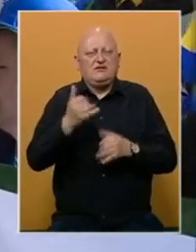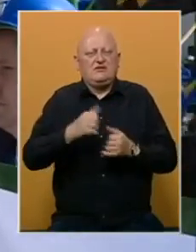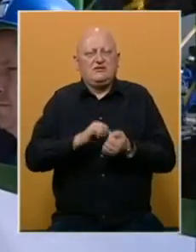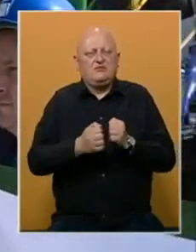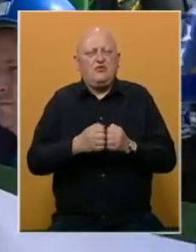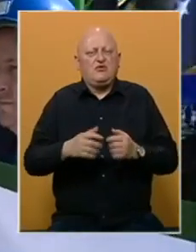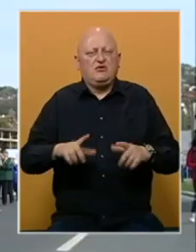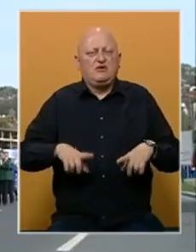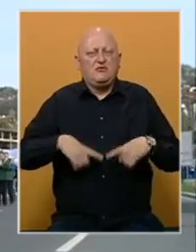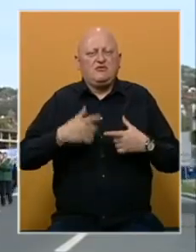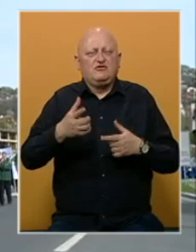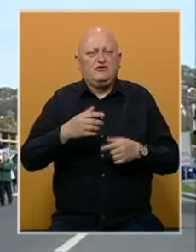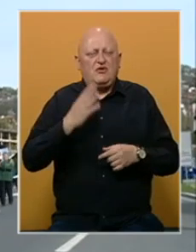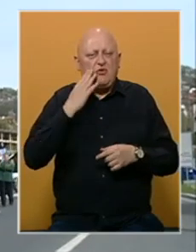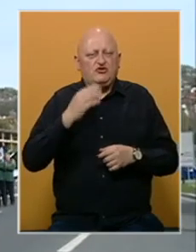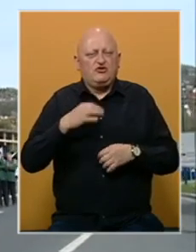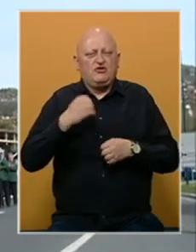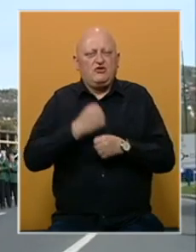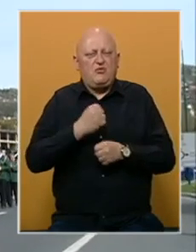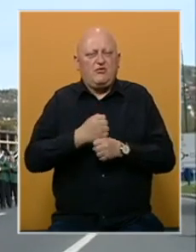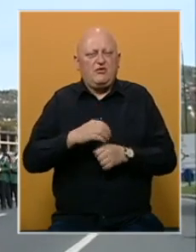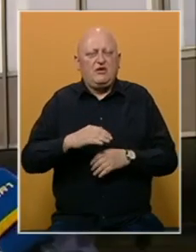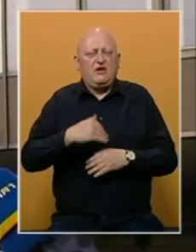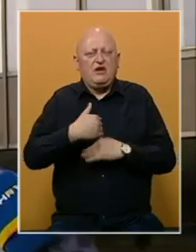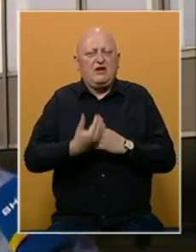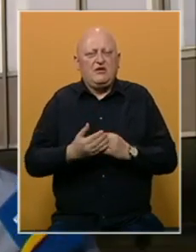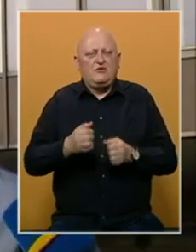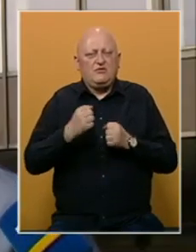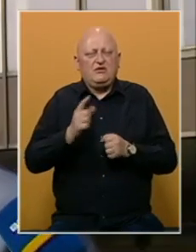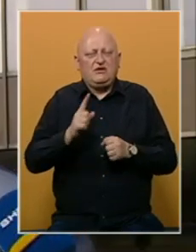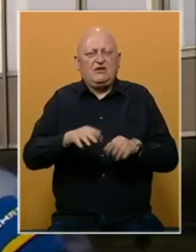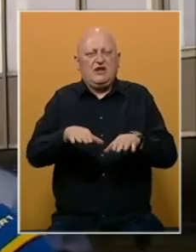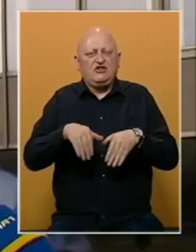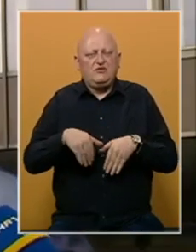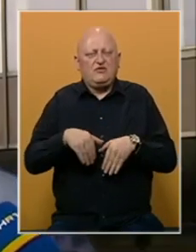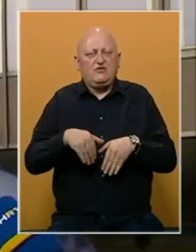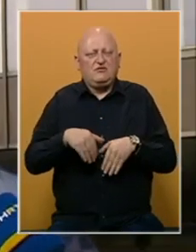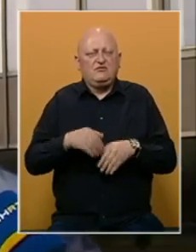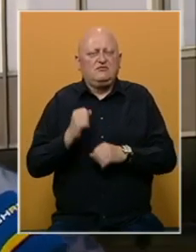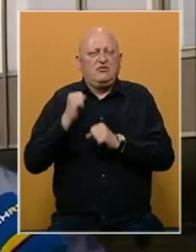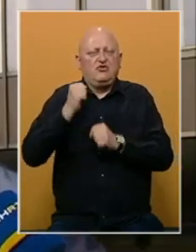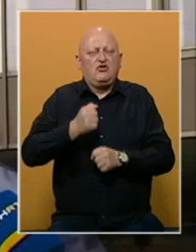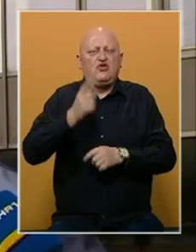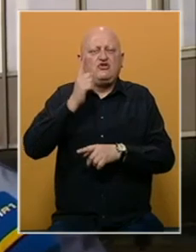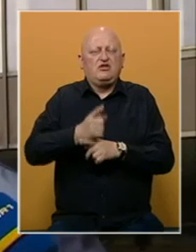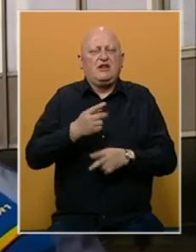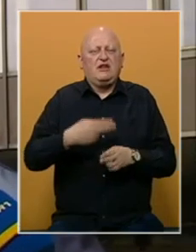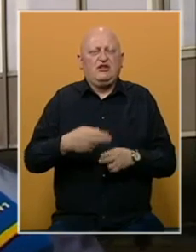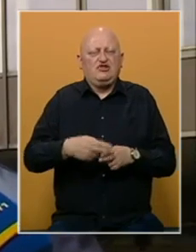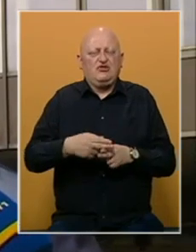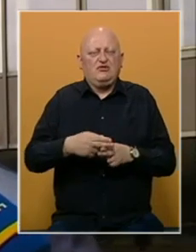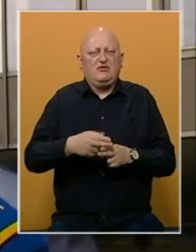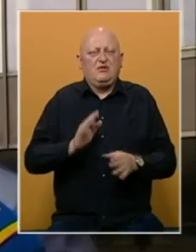borbu za opstanakove časne profesije i egzistenciju rudara. Nećemo prihvatiti da se donose odluke i rješenja